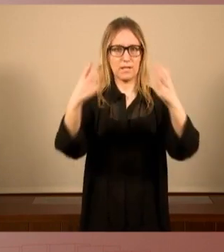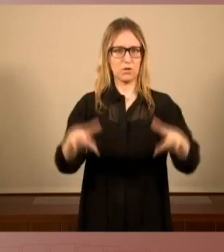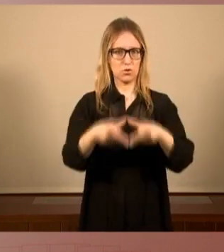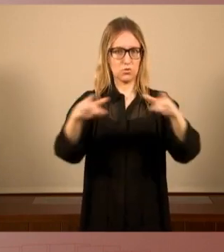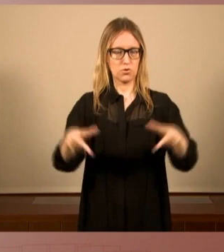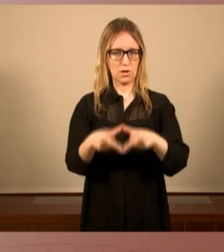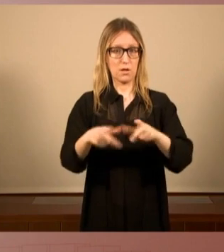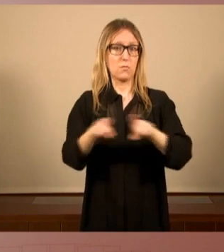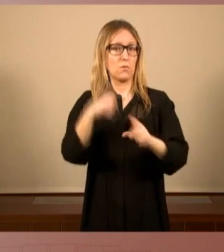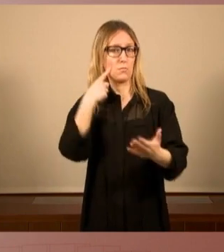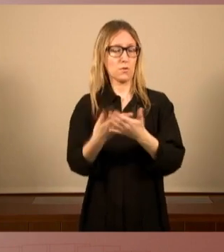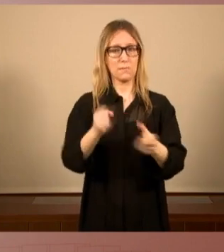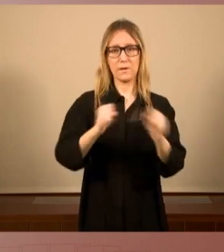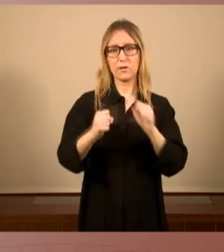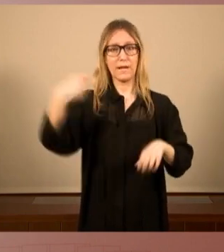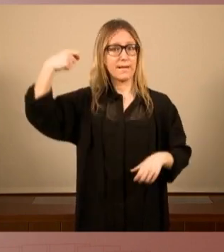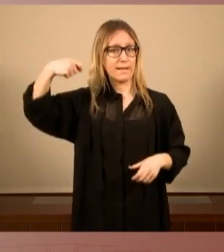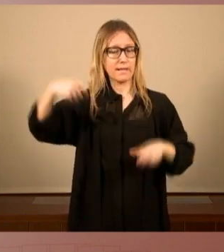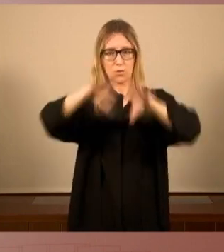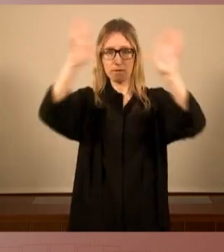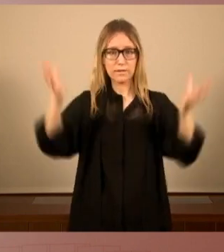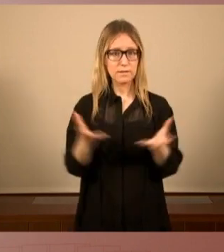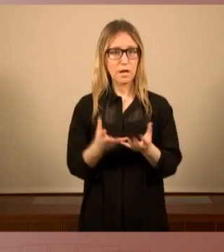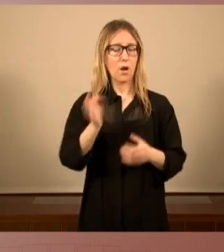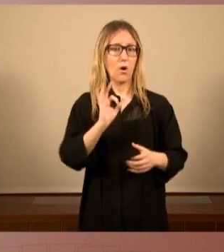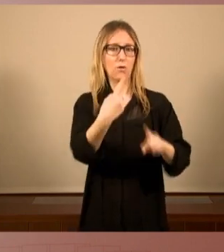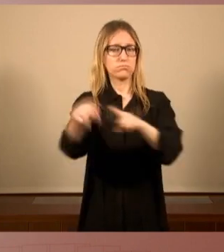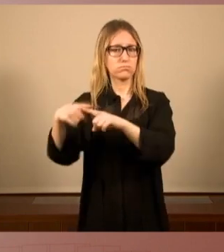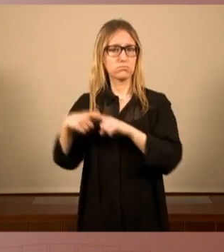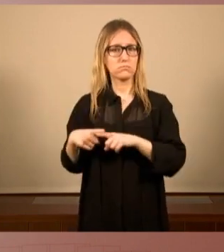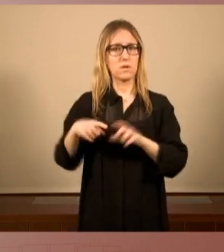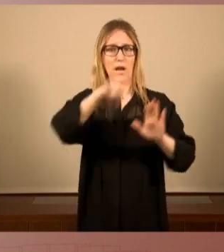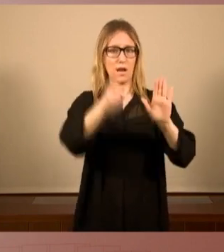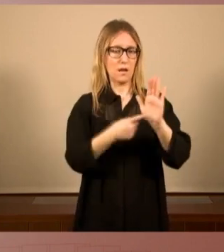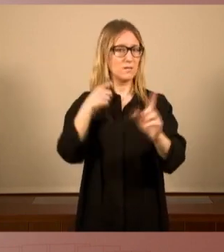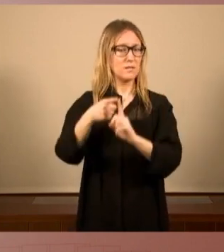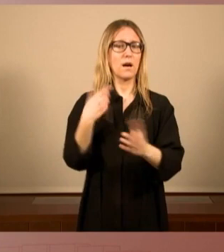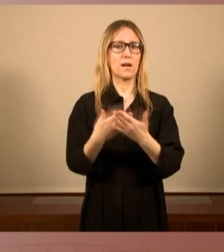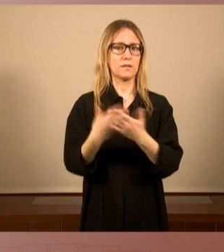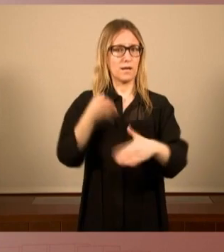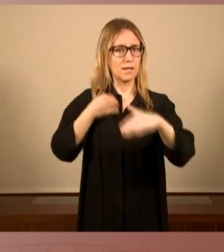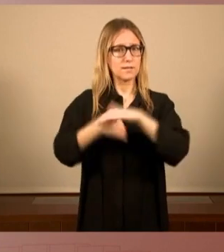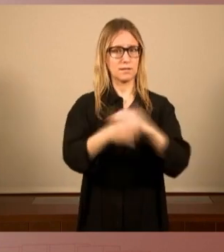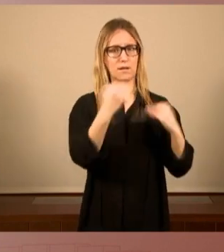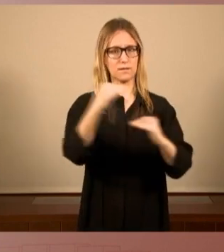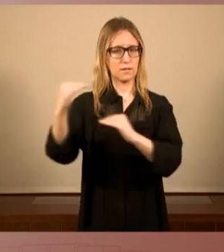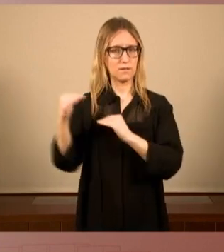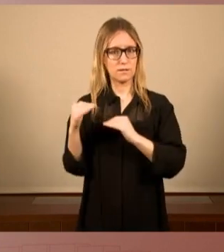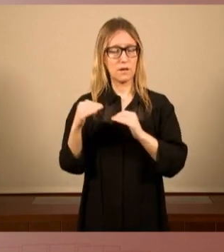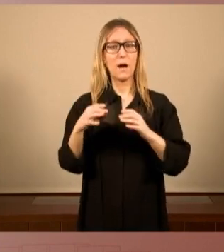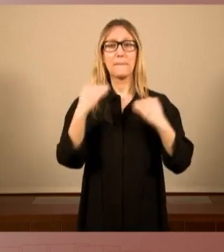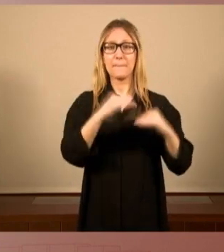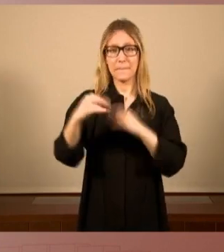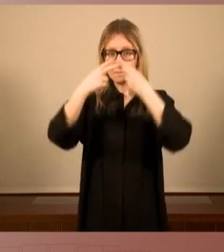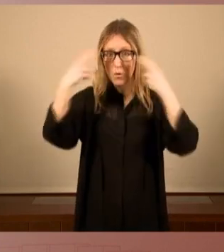universal, com noves iniciatives legislatives per garantir el dret a l'habitatge, l'augment del parc públic i la recuperació d'un